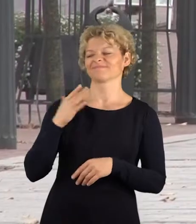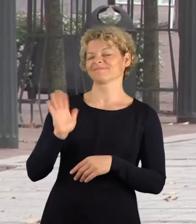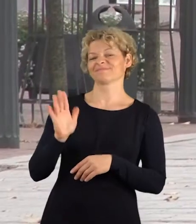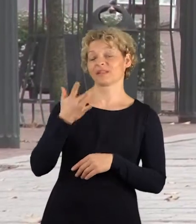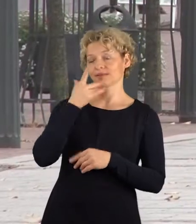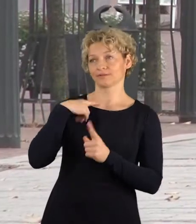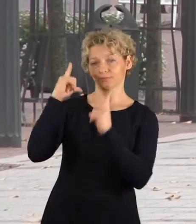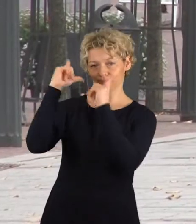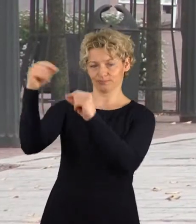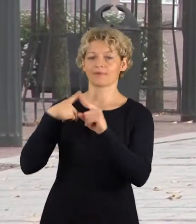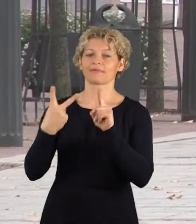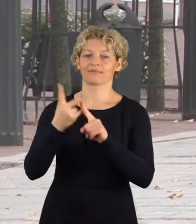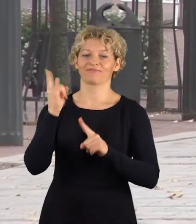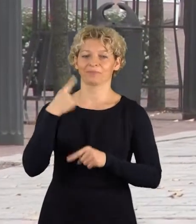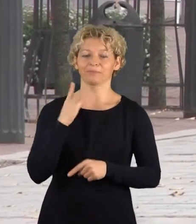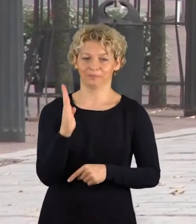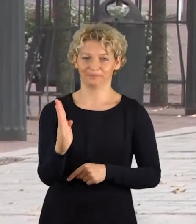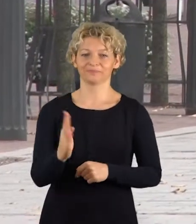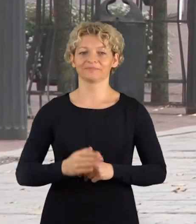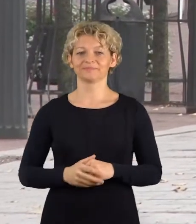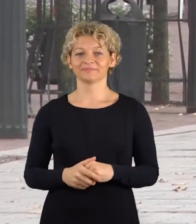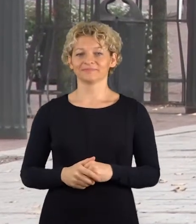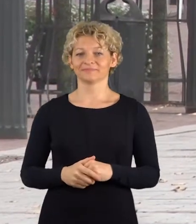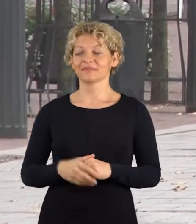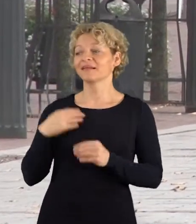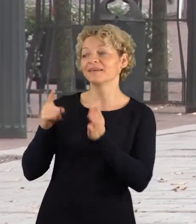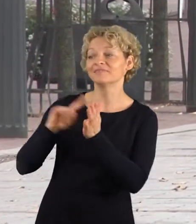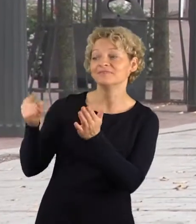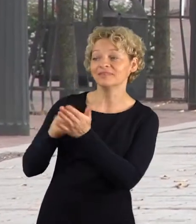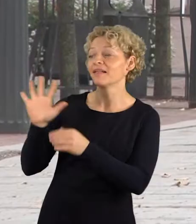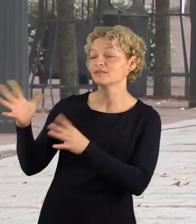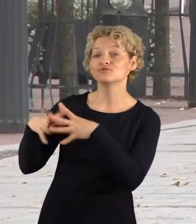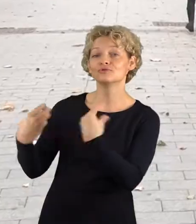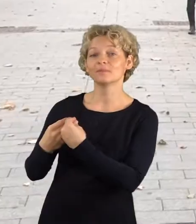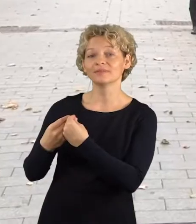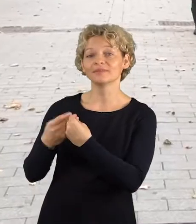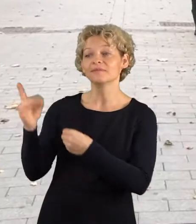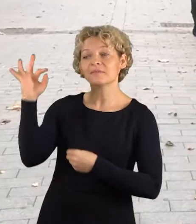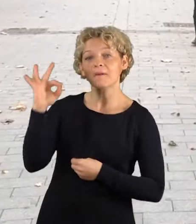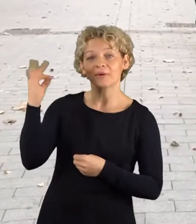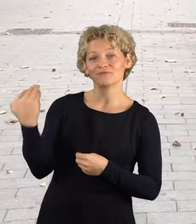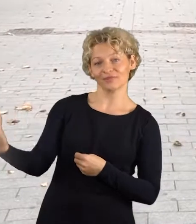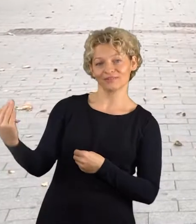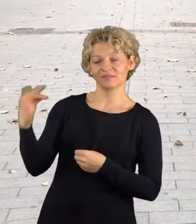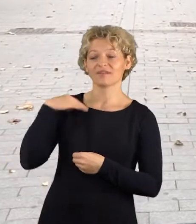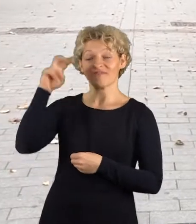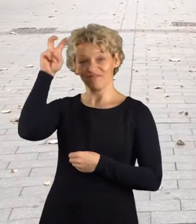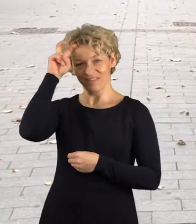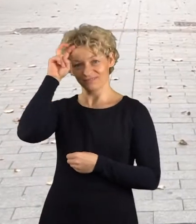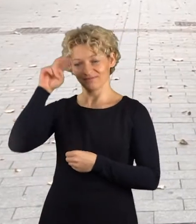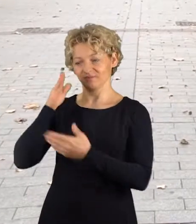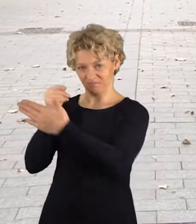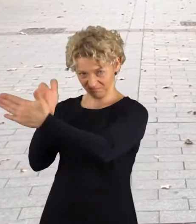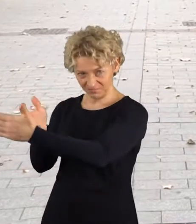Pasityraus jaunosios kartos apie valstybės požiūrių į daugią vaikės šeimas, šie teigia, kad nors pati valstybė ir agituoja šeimas turėti daugiau